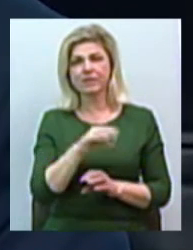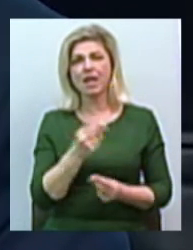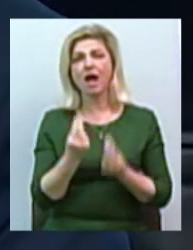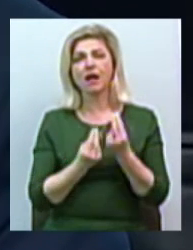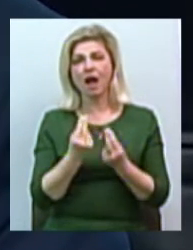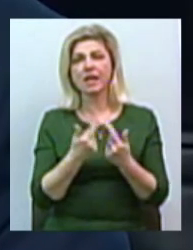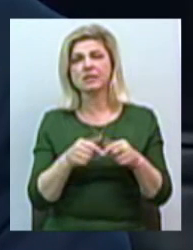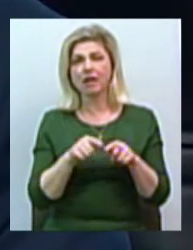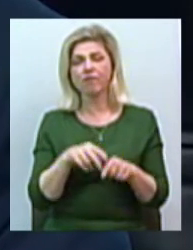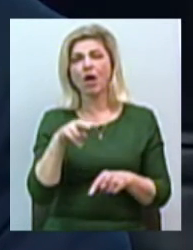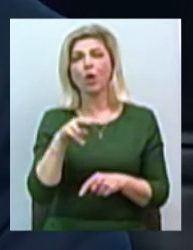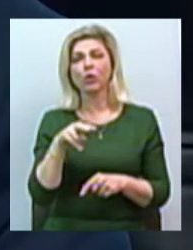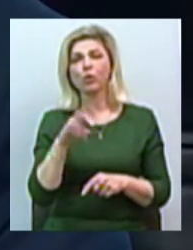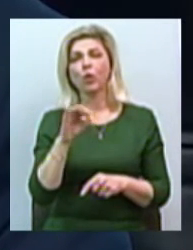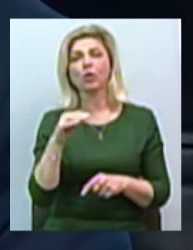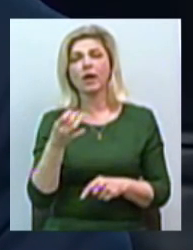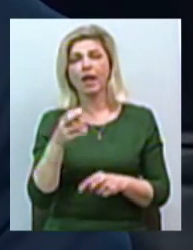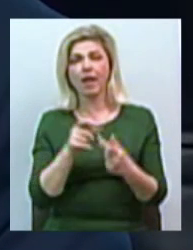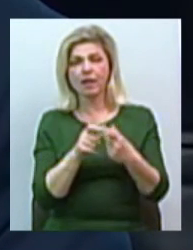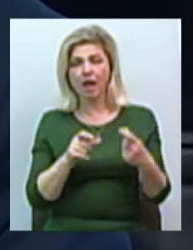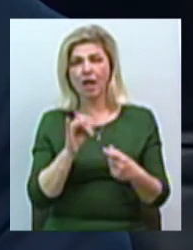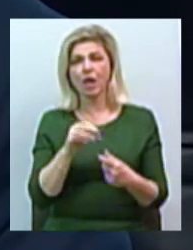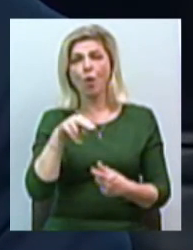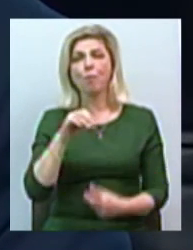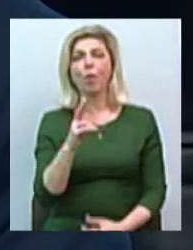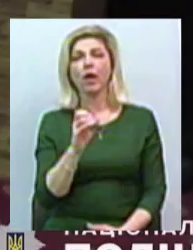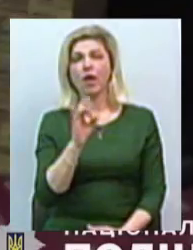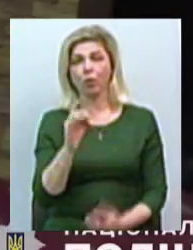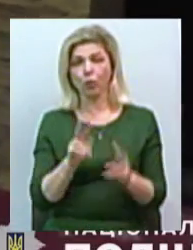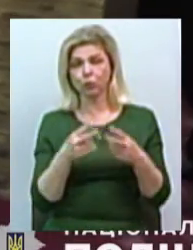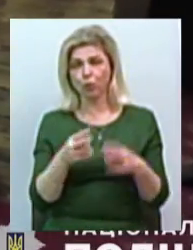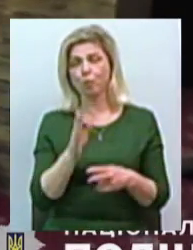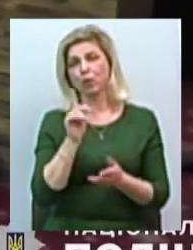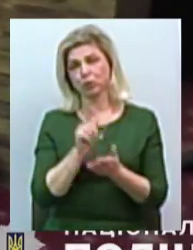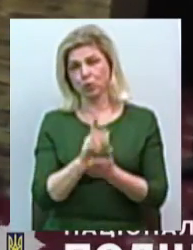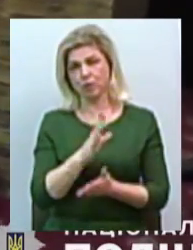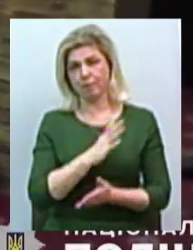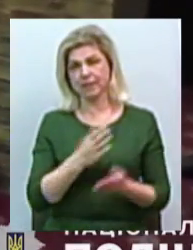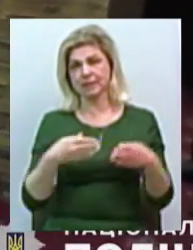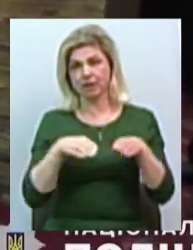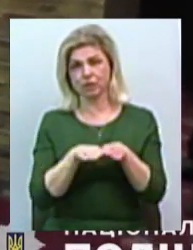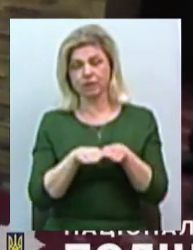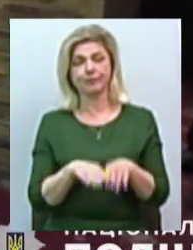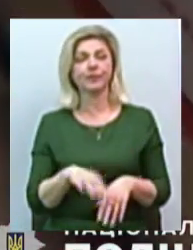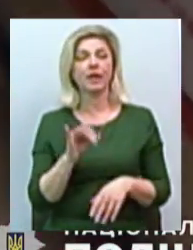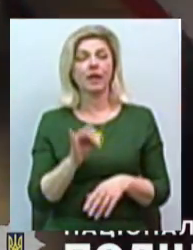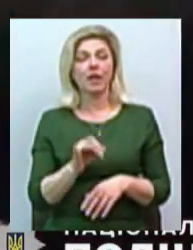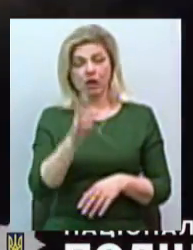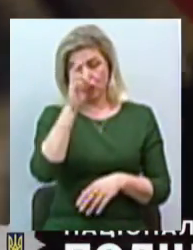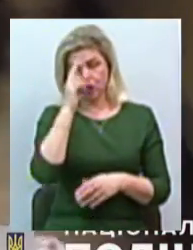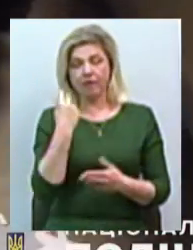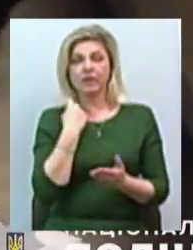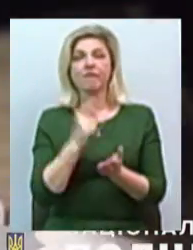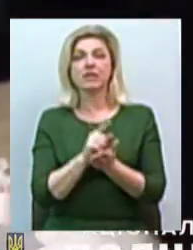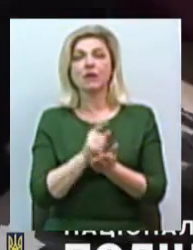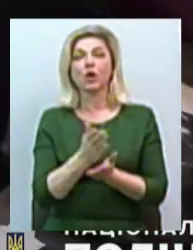лотереї, покерні клуби, так і інше, повинні бути зачинені. Правоохоронці Миколаївської області спільно з Державною фіскальною службою